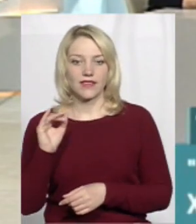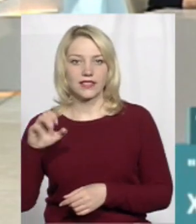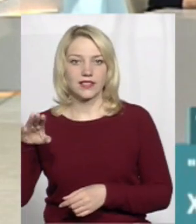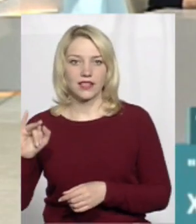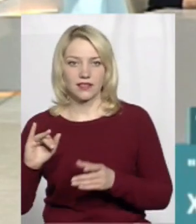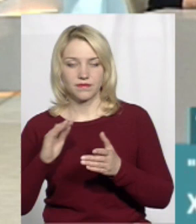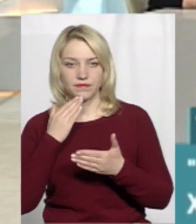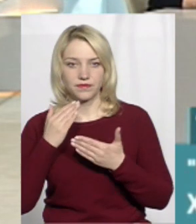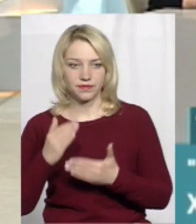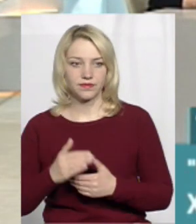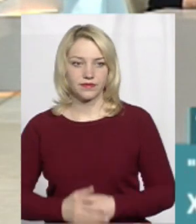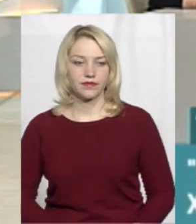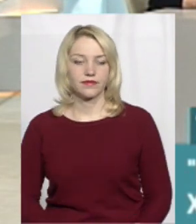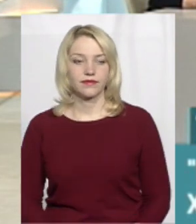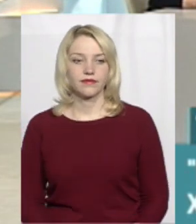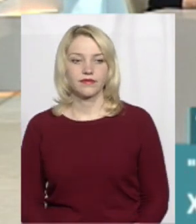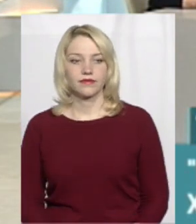пане Ігоре, розкажіть.